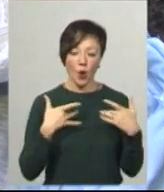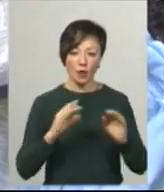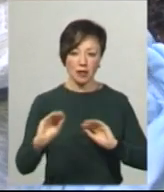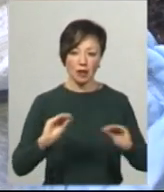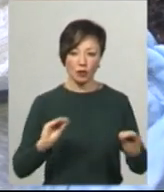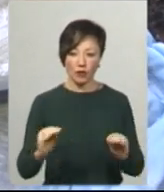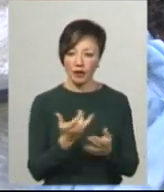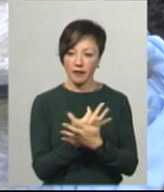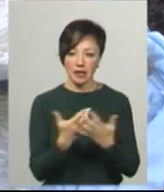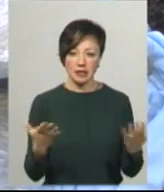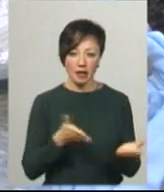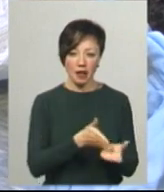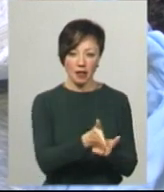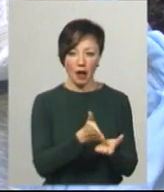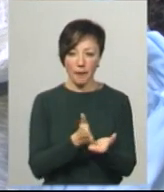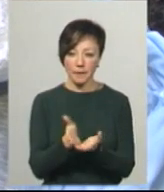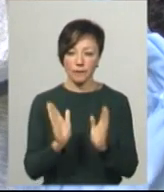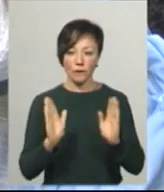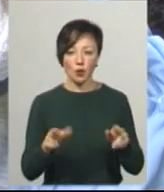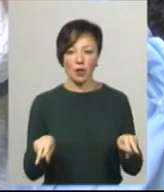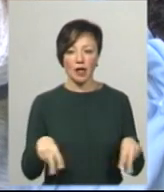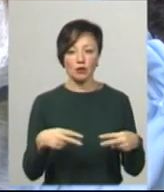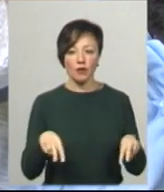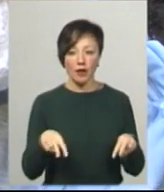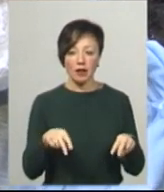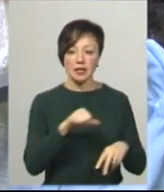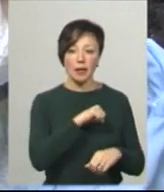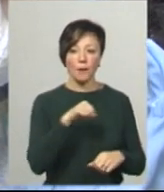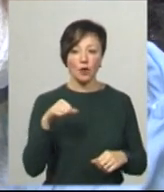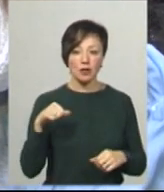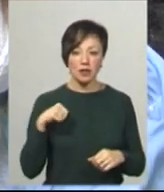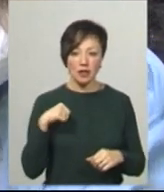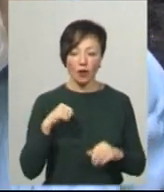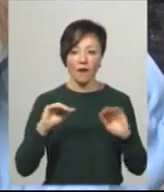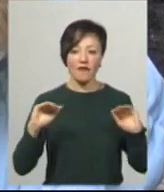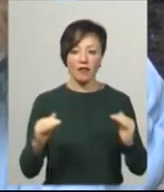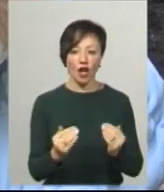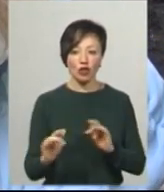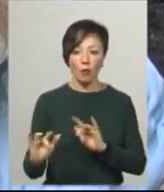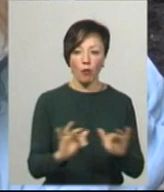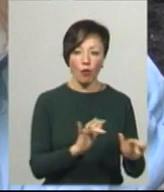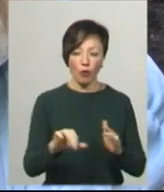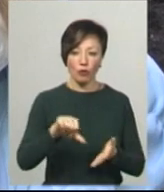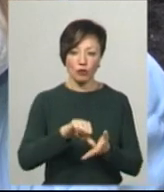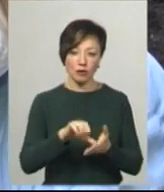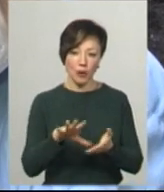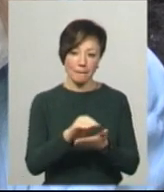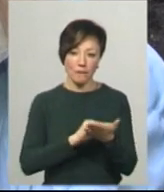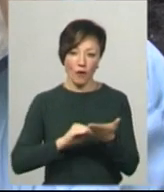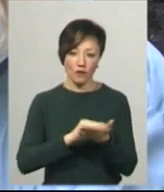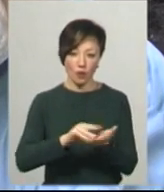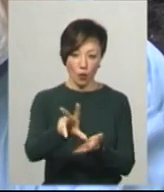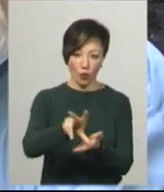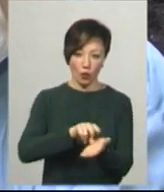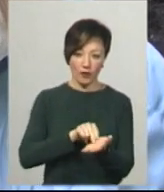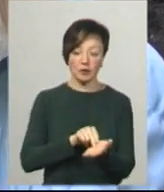також в різних напрямах. Вони будуть танцювати самостійно флешмоб, учасники будуть мати змогу повторювати за ними.